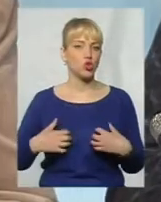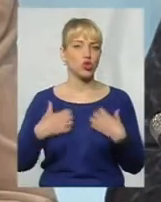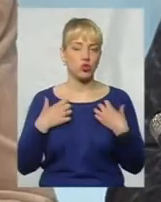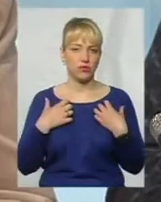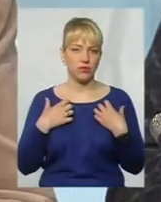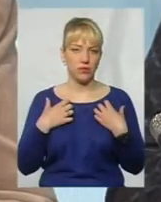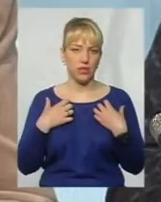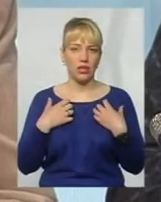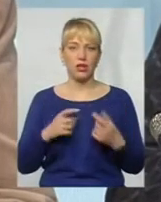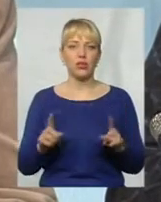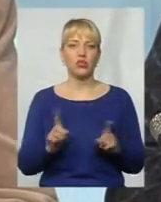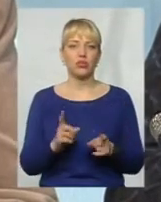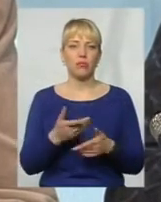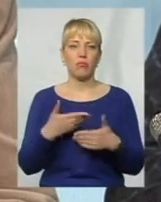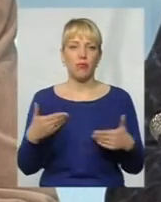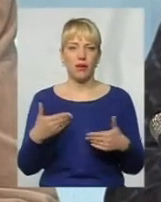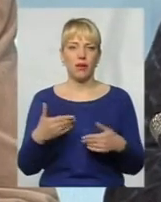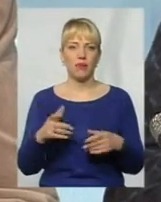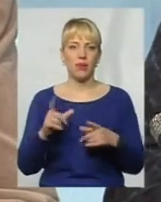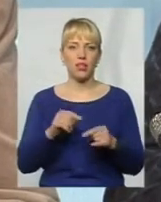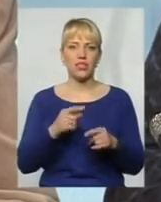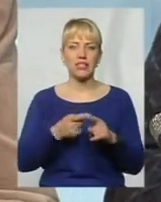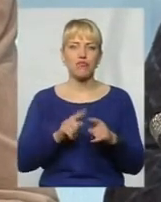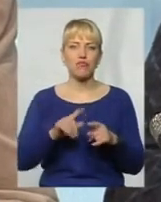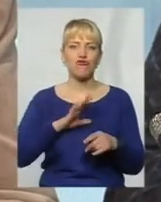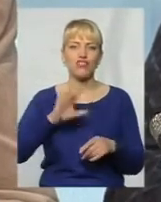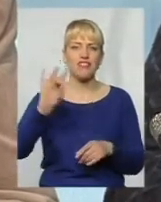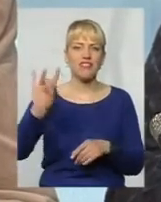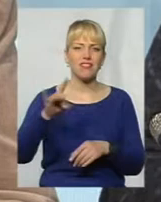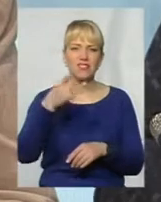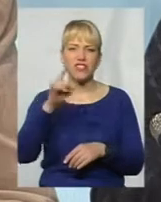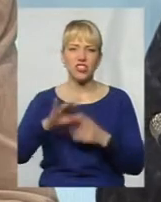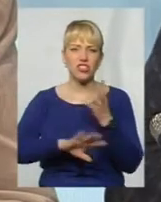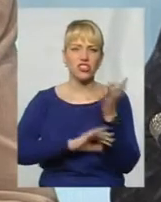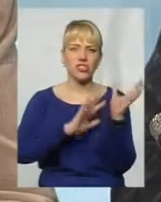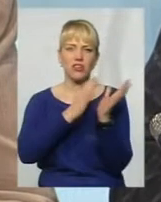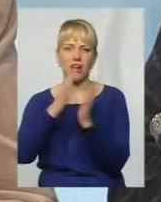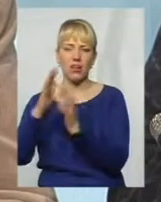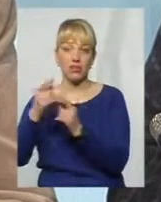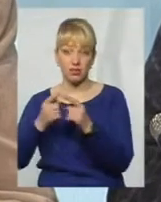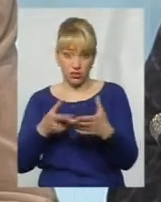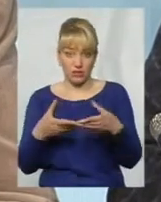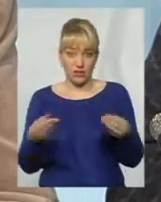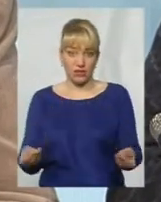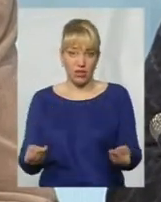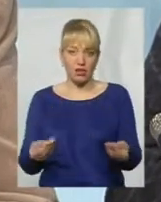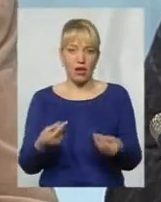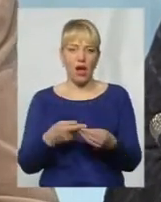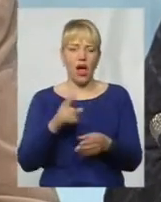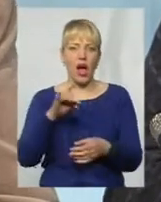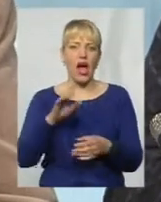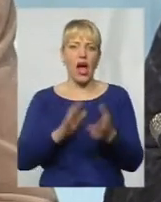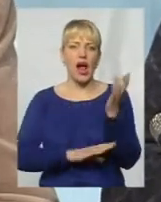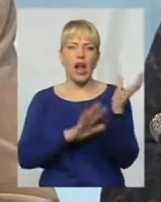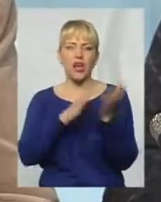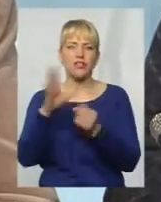Перше, що, коли ми під'їжджали, рудий ліс, це ж весна, все цвіте, все буяє, а ліс рудий. Ми ще не